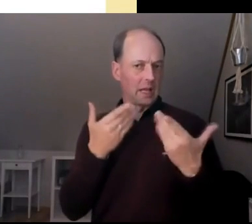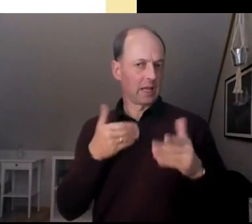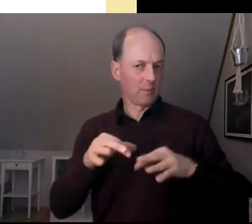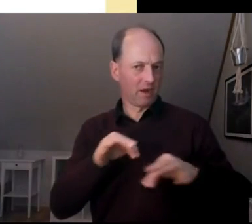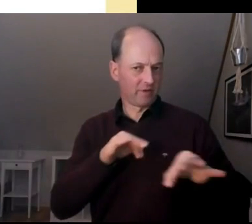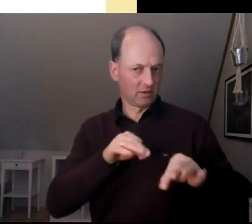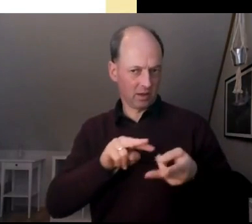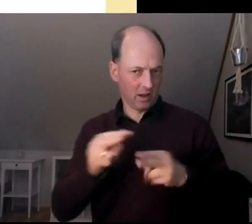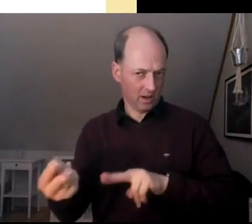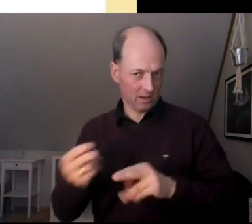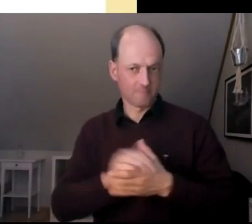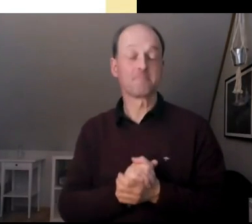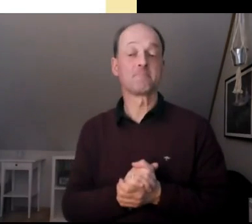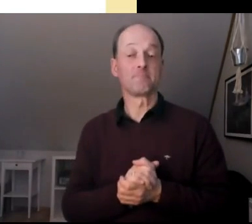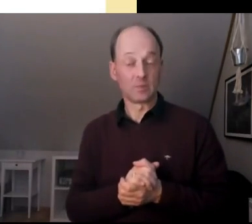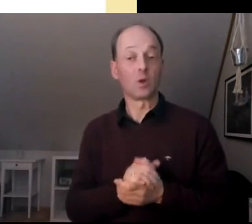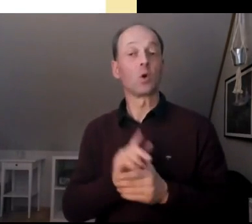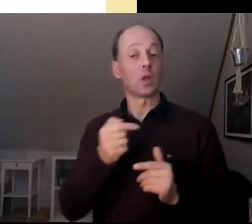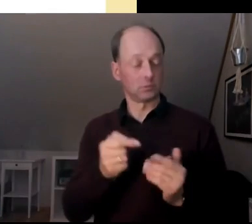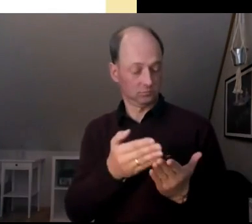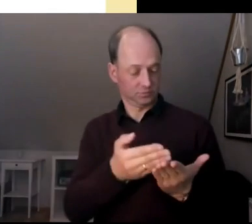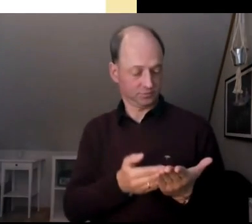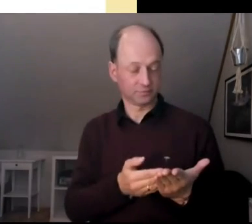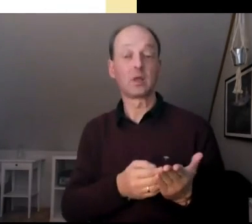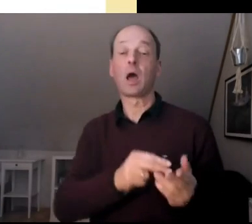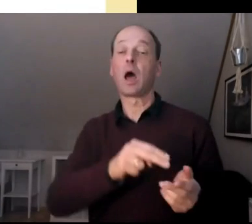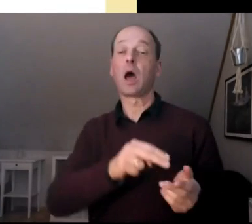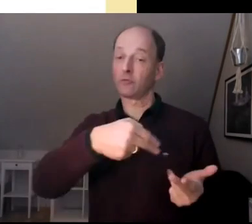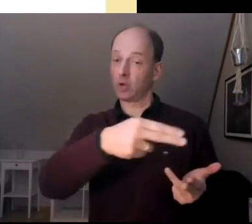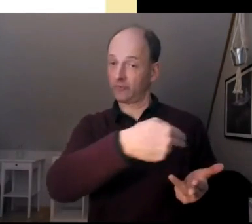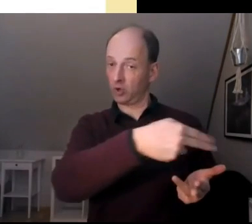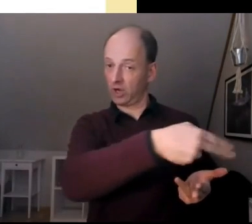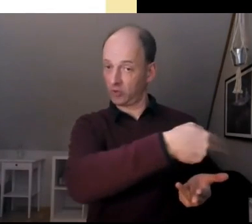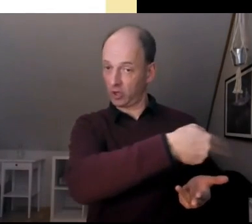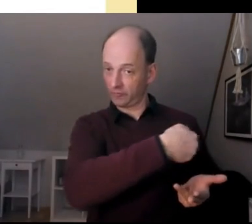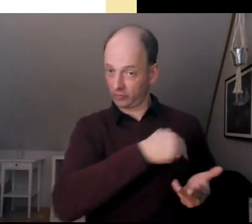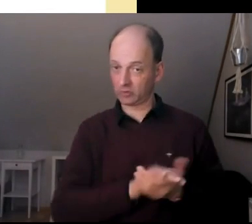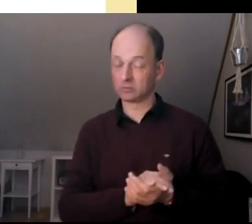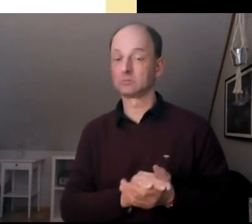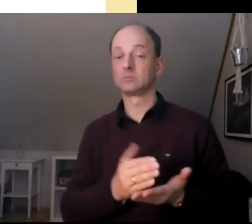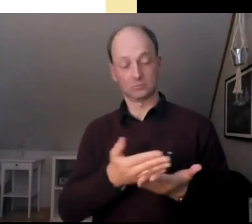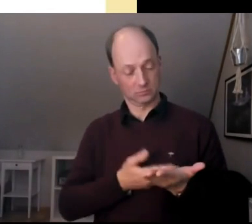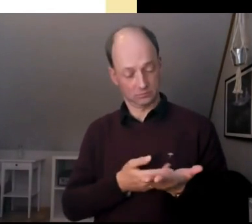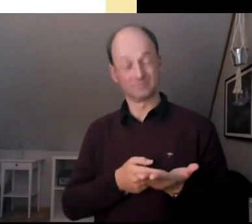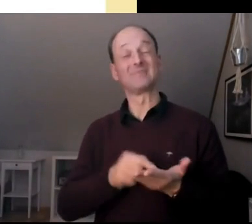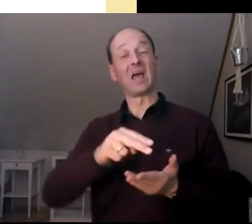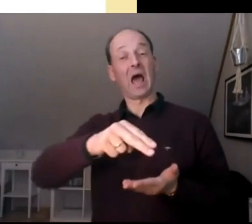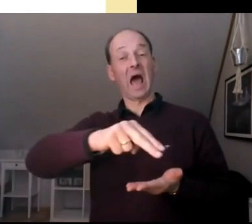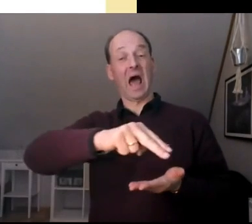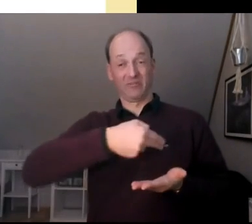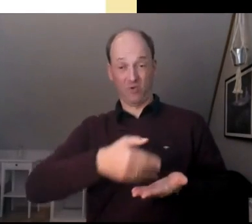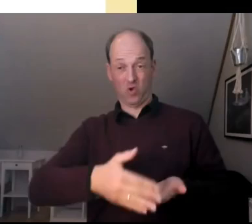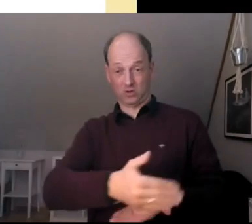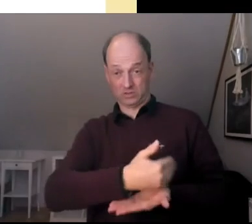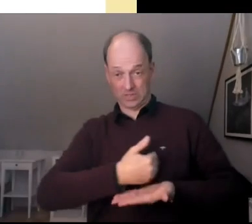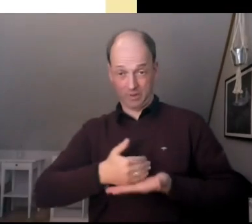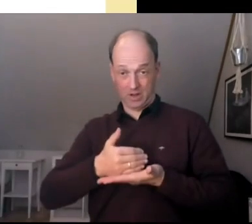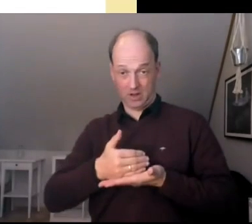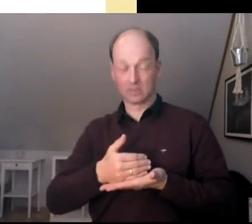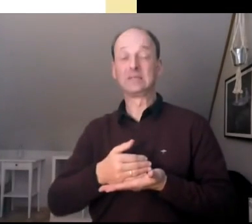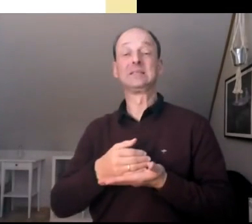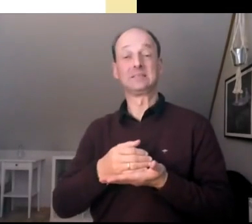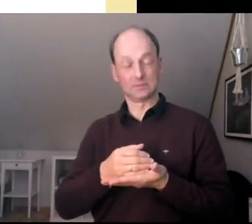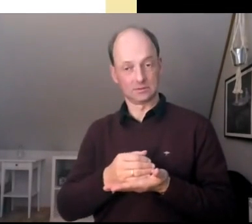dass dann in einem zweiten Schritt, also es kam dann die Rückmeldung und dann wurde nochmal von diesen Rückmeldungen ein zweites Mal